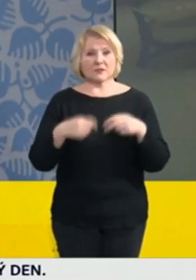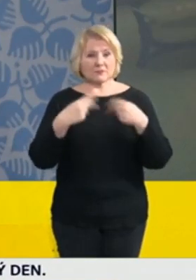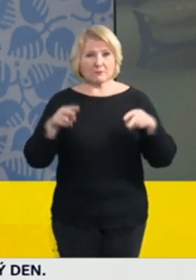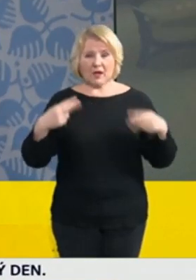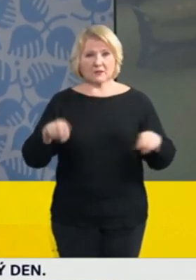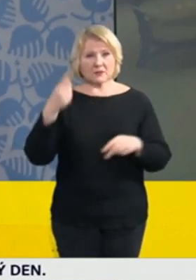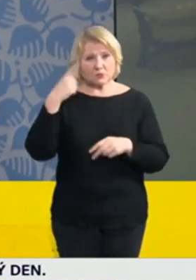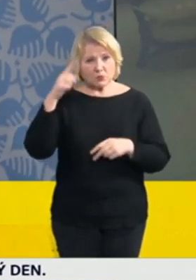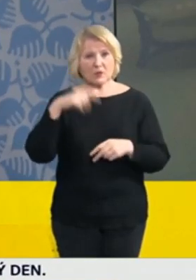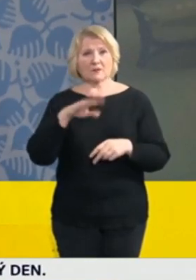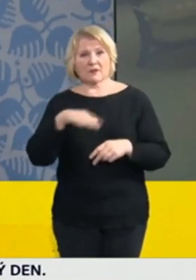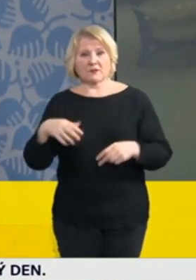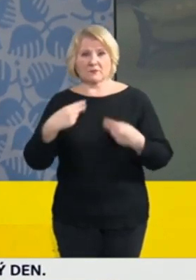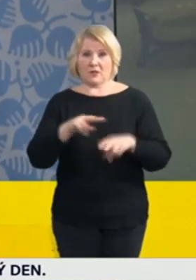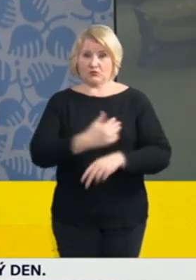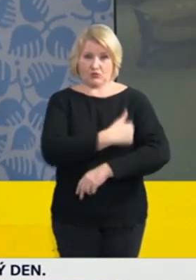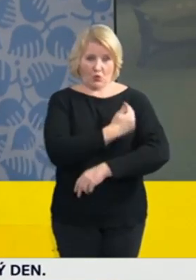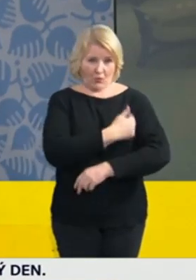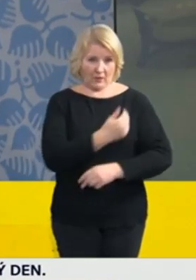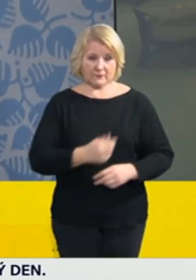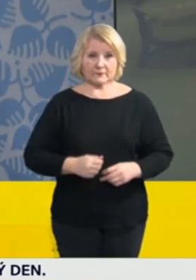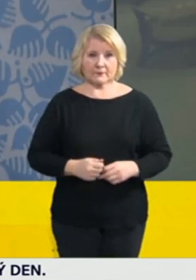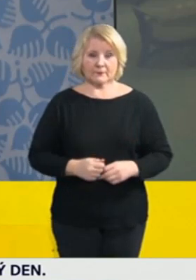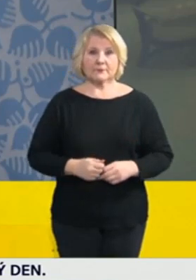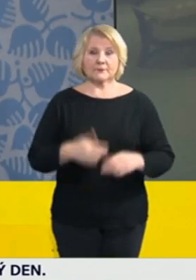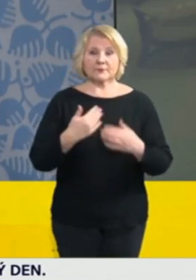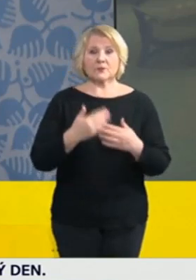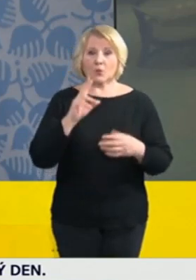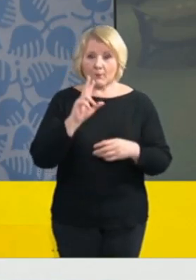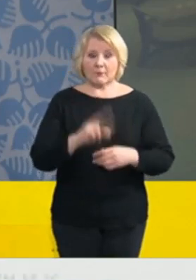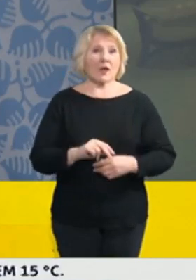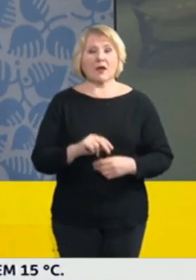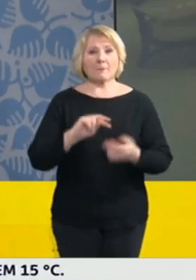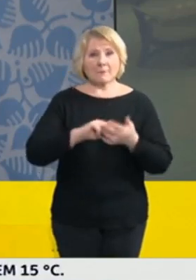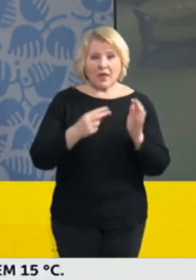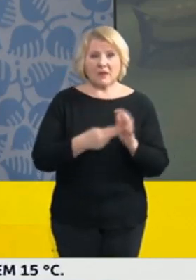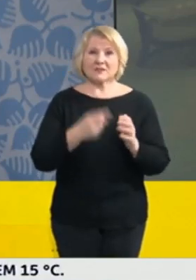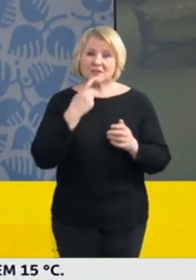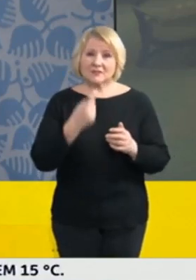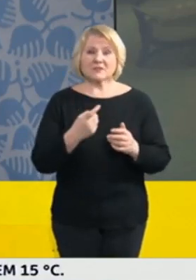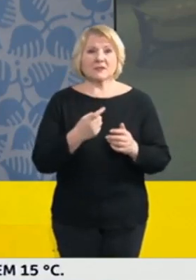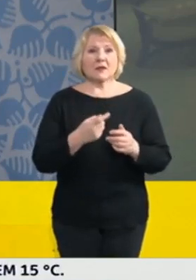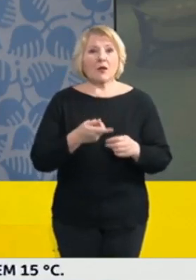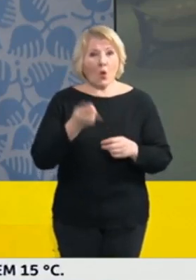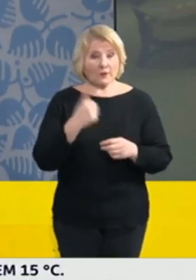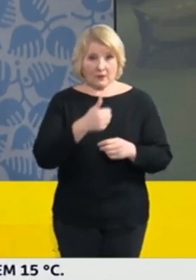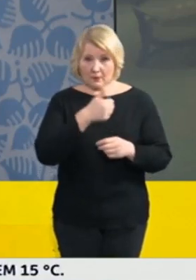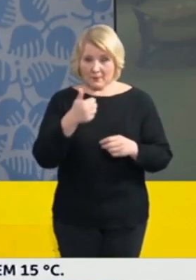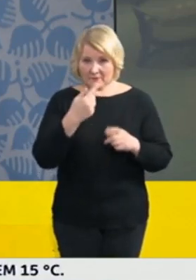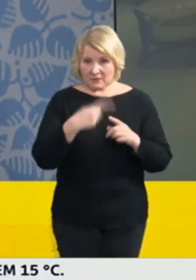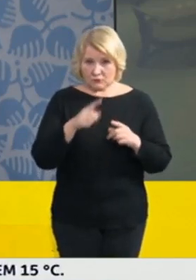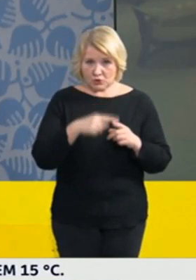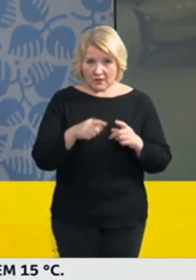děti do škol, takže tam platí ten záměr, aby to bylo v době od 1. března